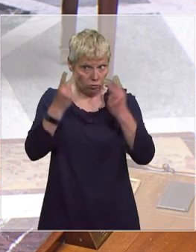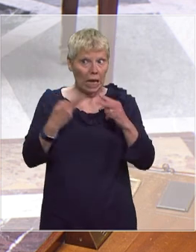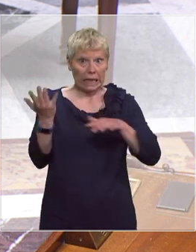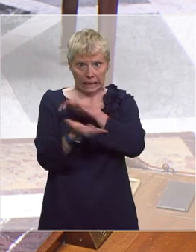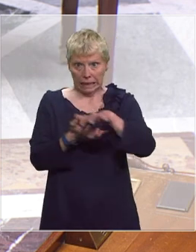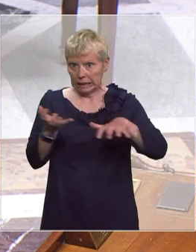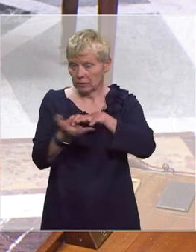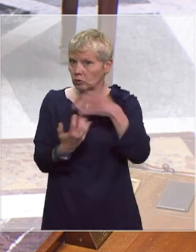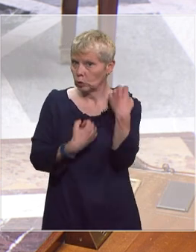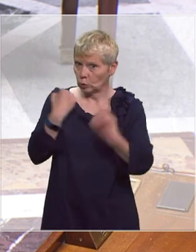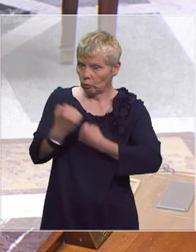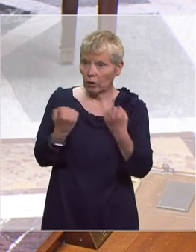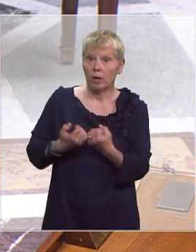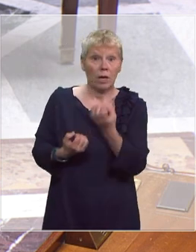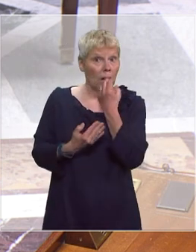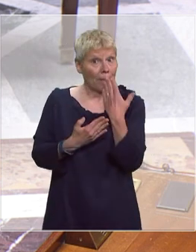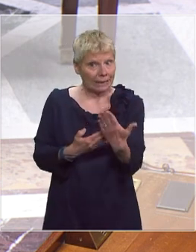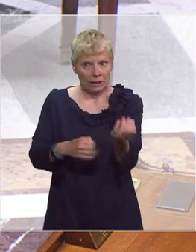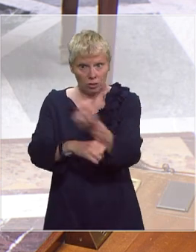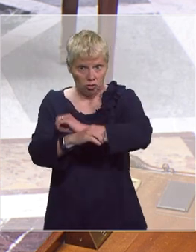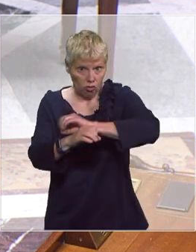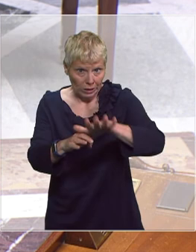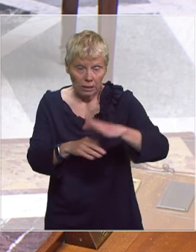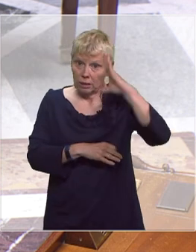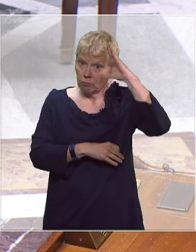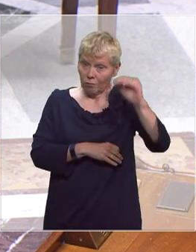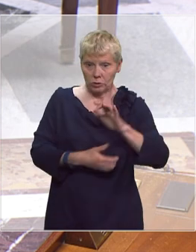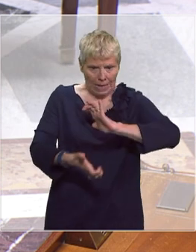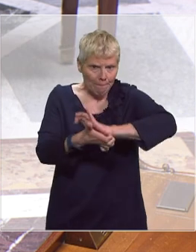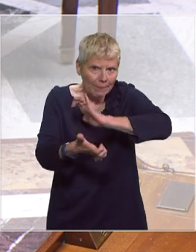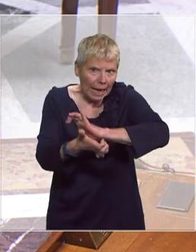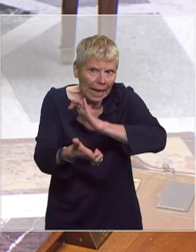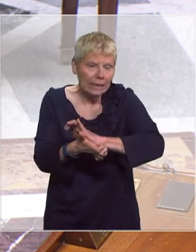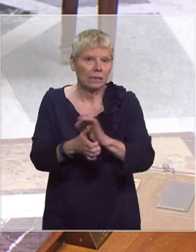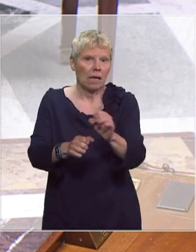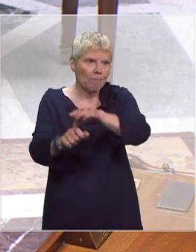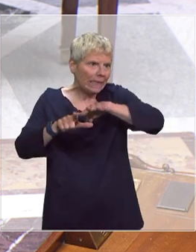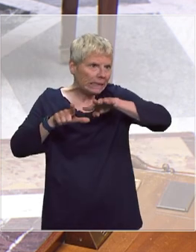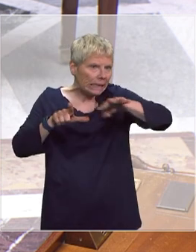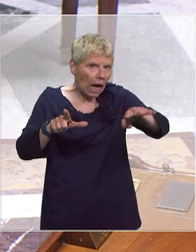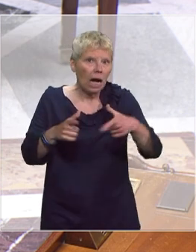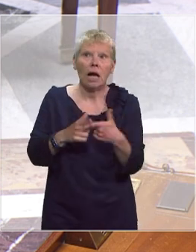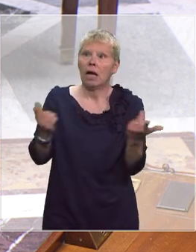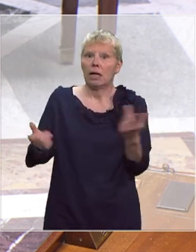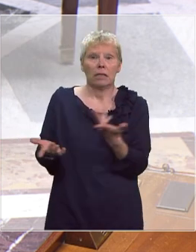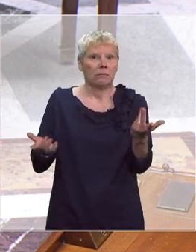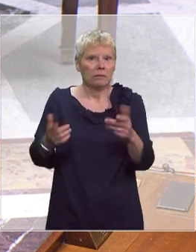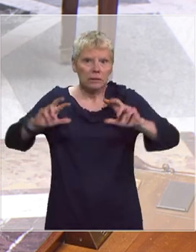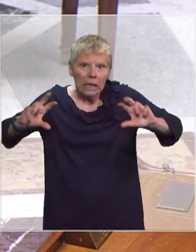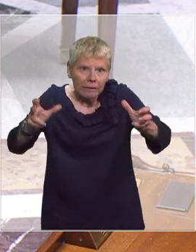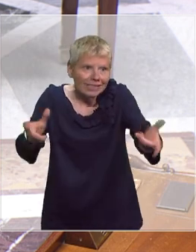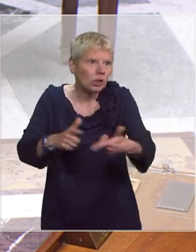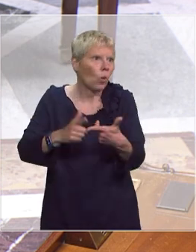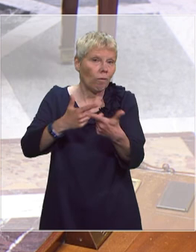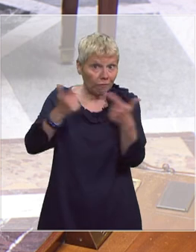en remerciant les journalistes en remerciant les professionnels de la presse des médias aussi audiovisuels qui nous permettent de